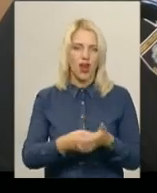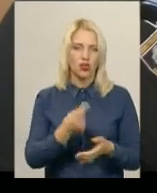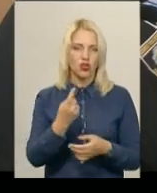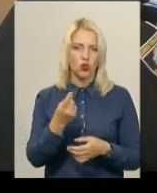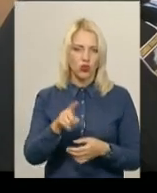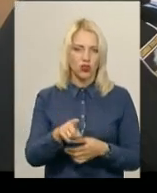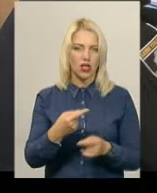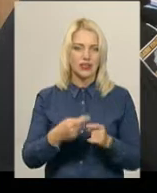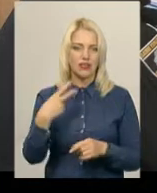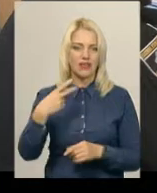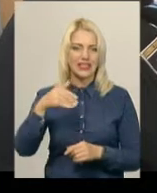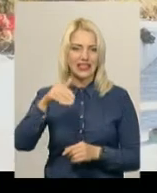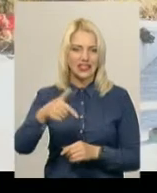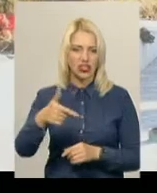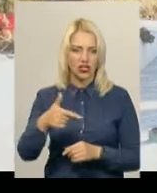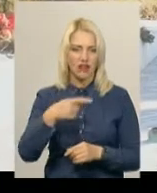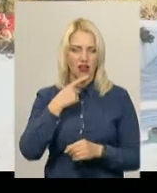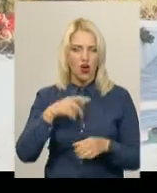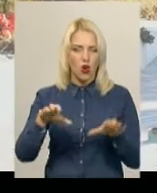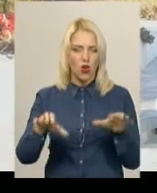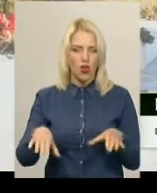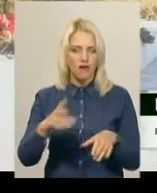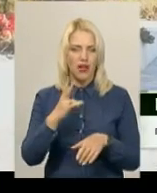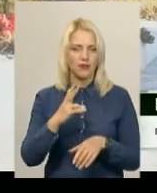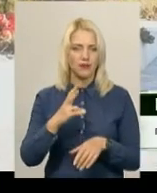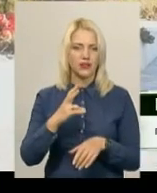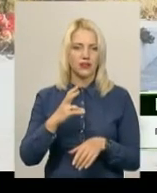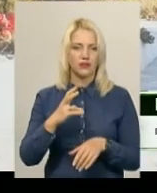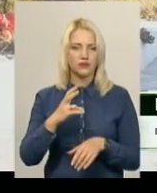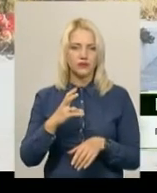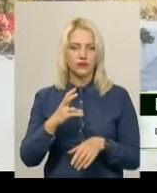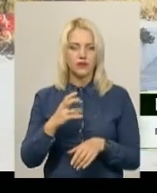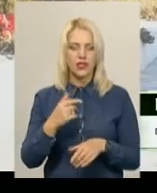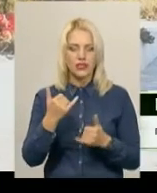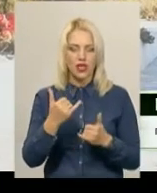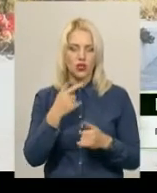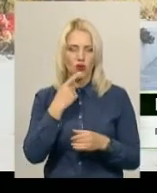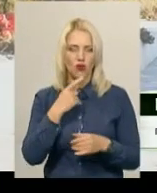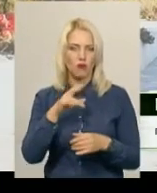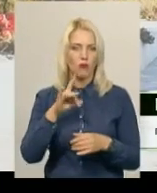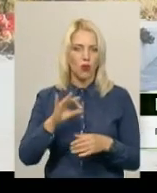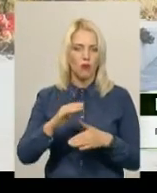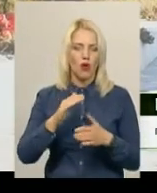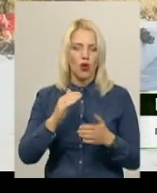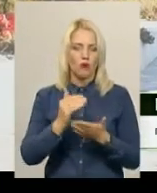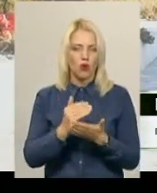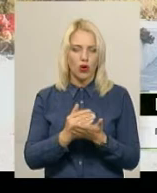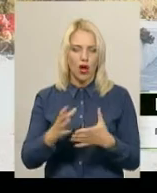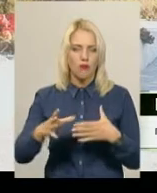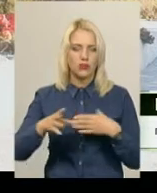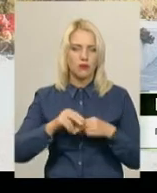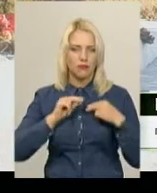Олошинського ОТГ Віталій Осядлий. Зараз ми прийняли програму про розвиток співпраці з поліцією, маємо закупити